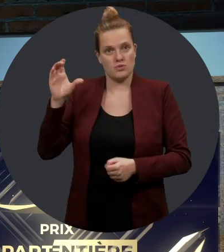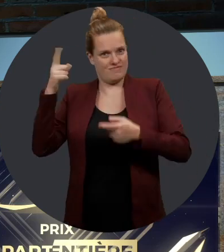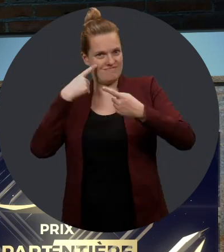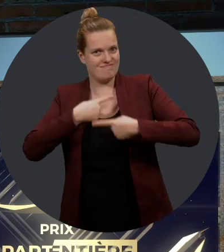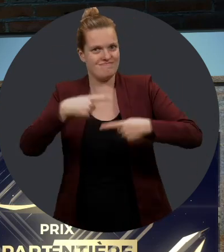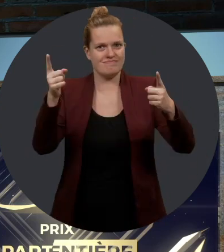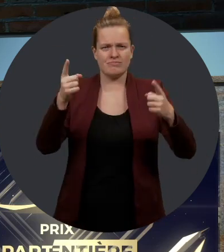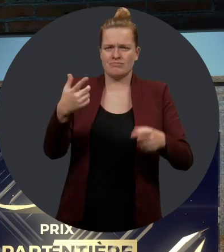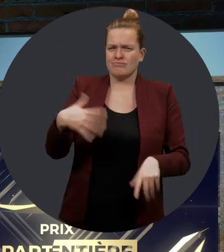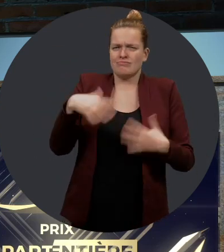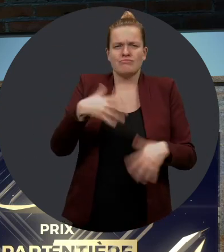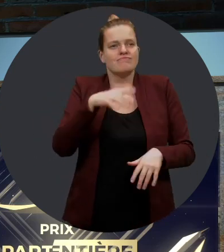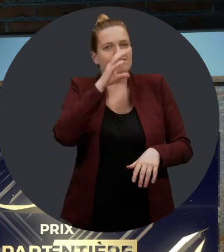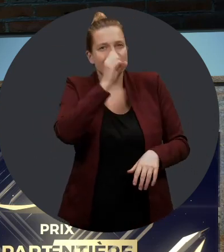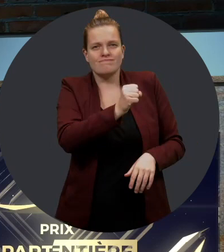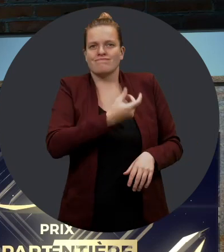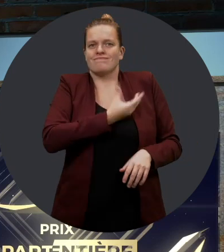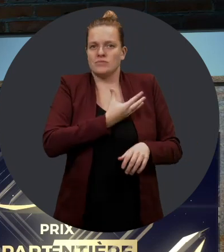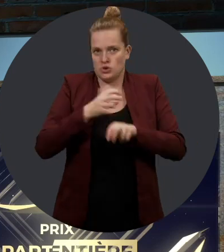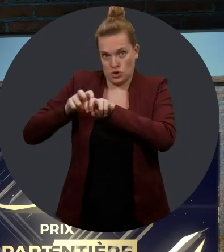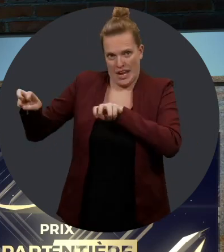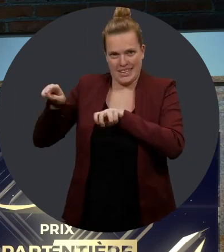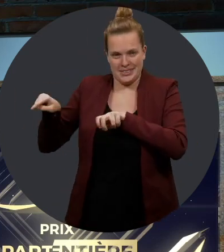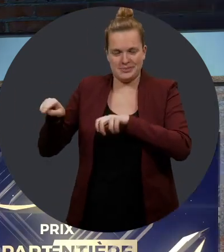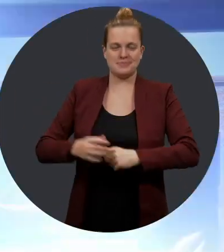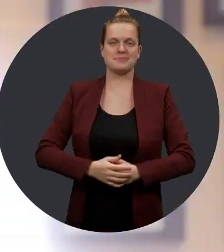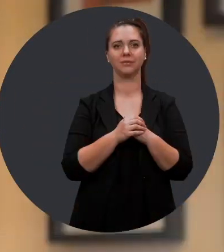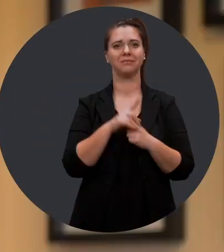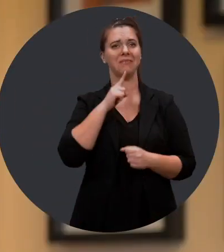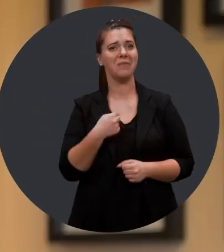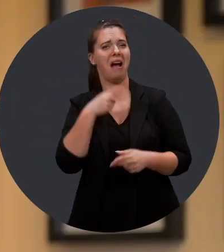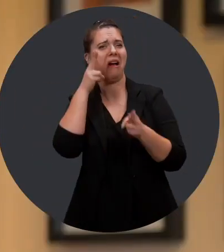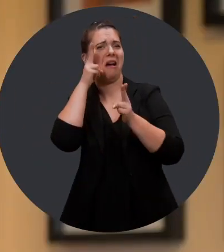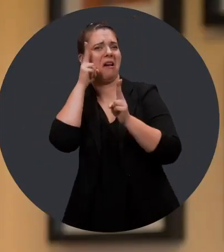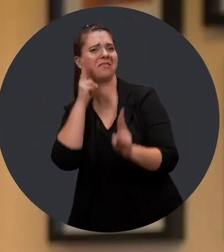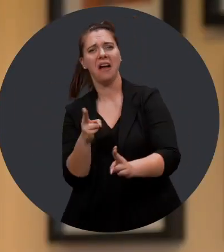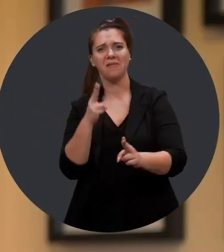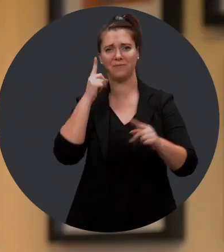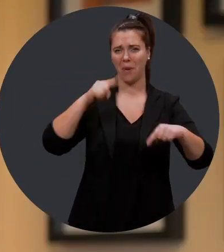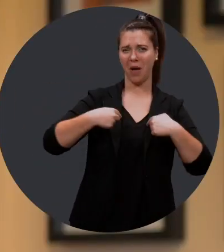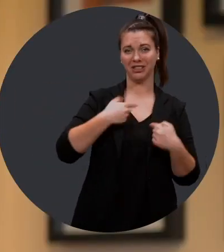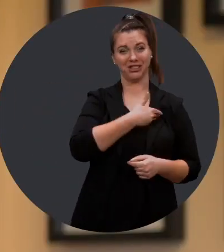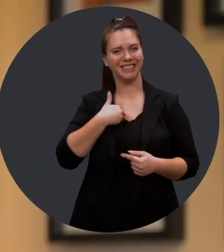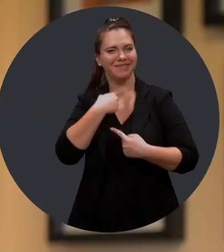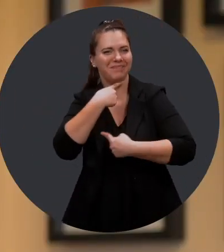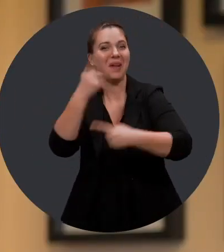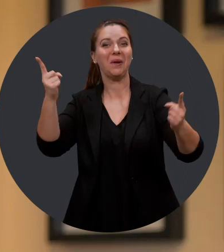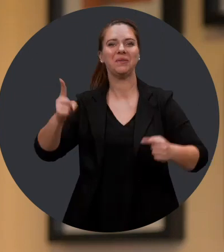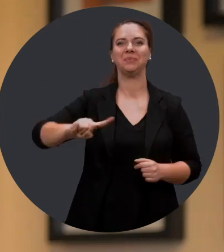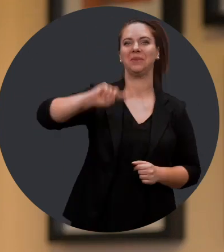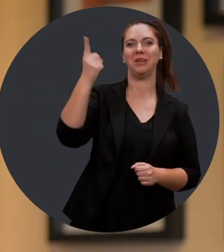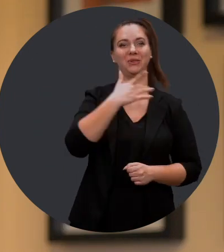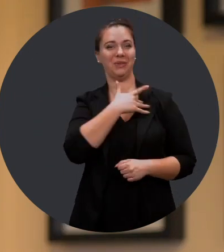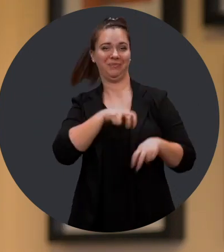Carman, à nous dévoiler l'identité de ce coup de cœur du jury. Je suis vraiment honoré d'avoir la chance de dévoiler le